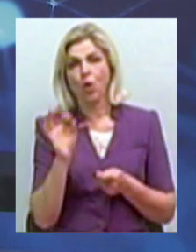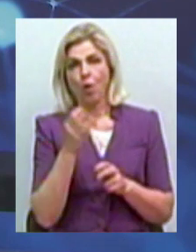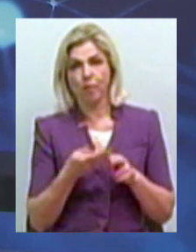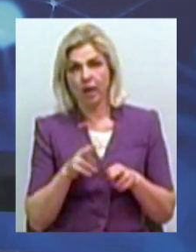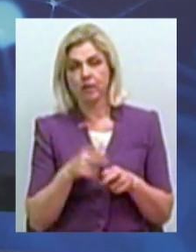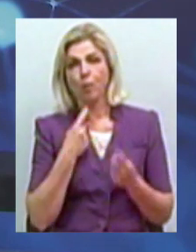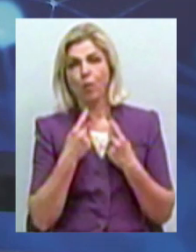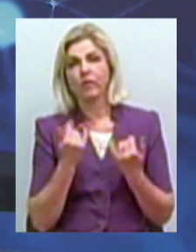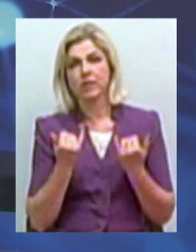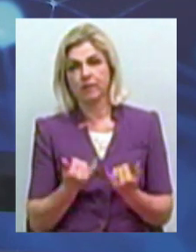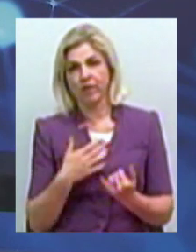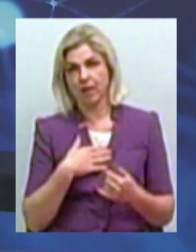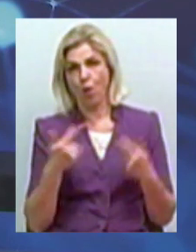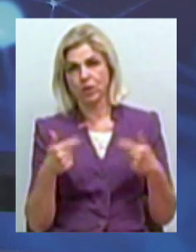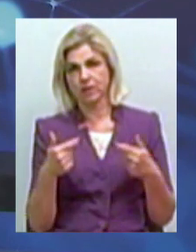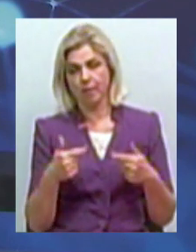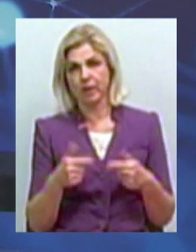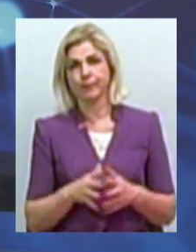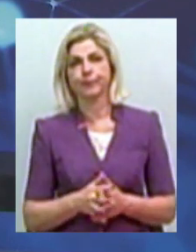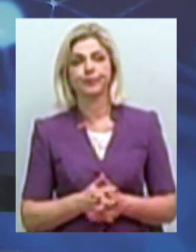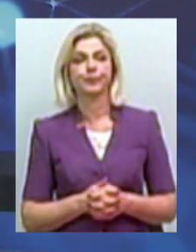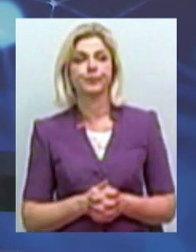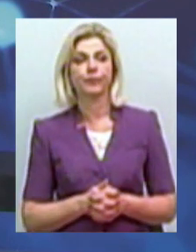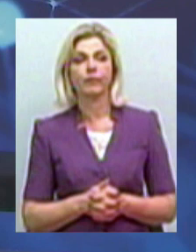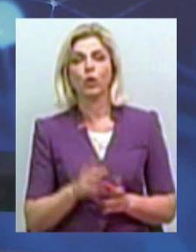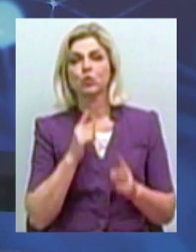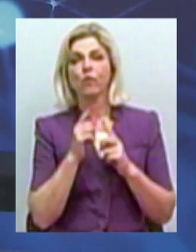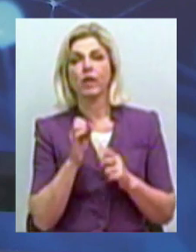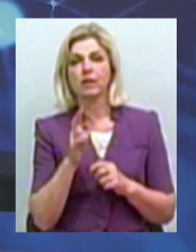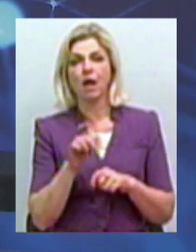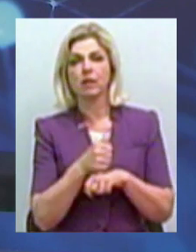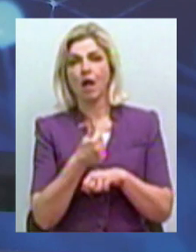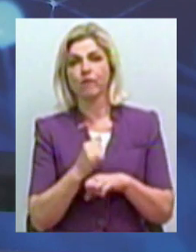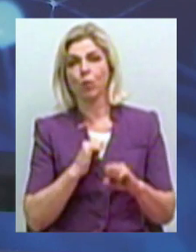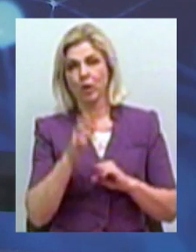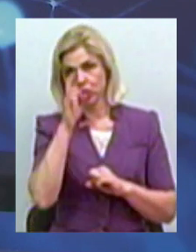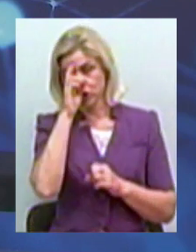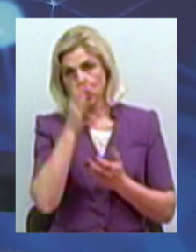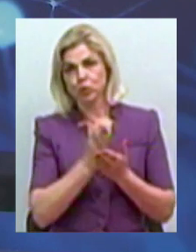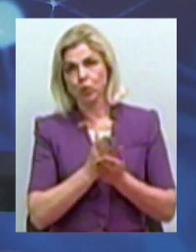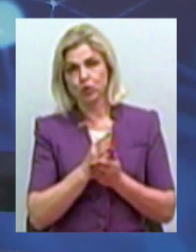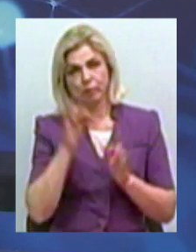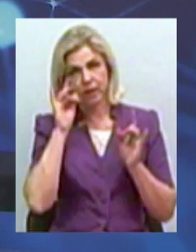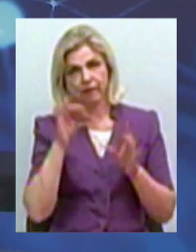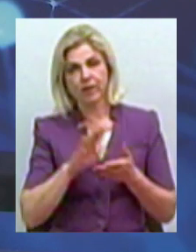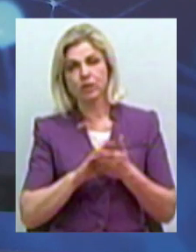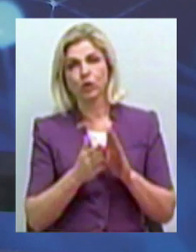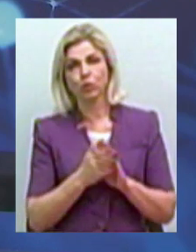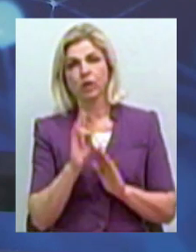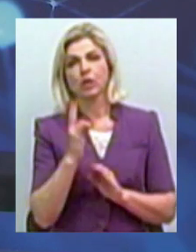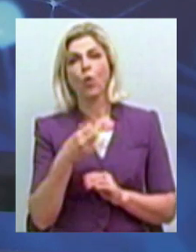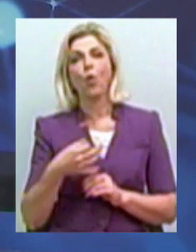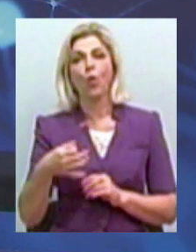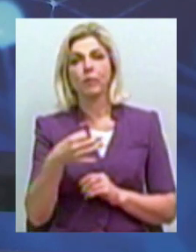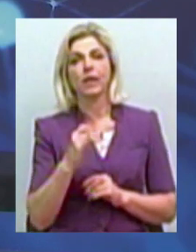поговоримо сьогодні з нашими гостями в студії. Речниця Головного управління Державної служби з надзвичайних ситуацій у Миколаївській